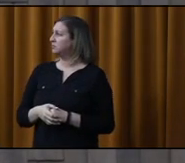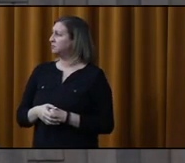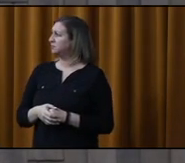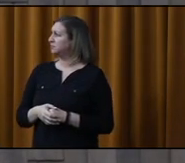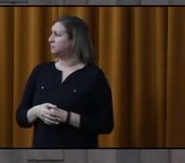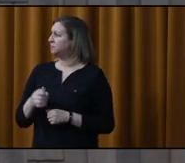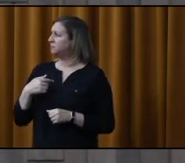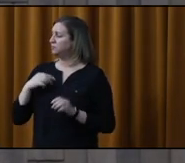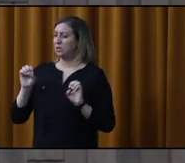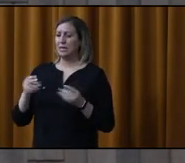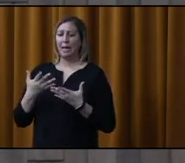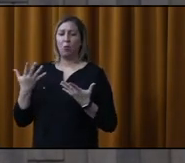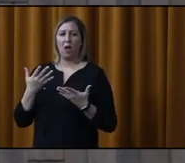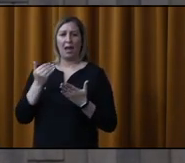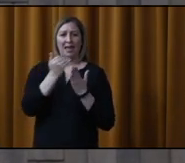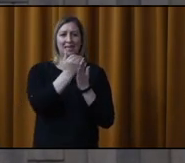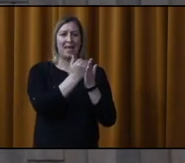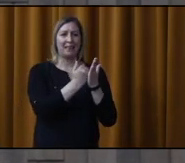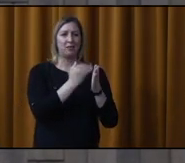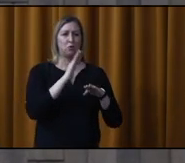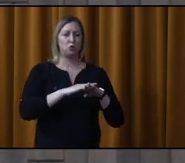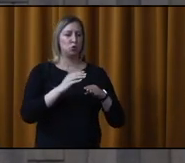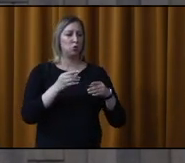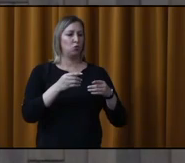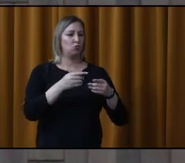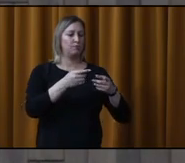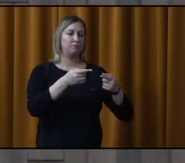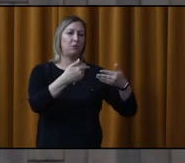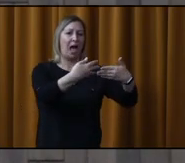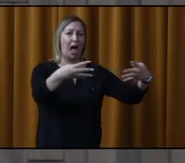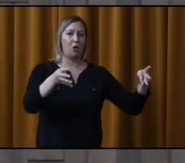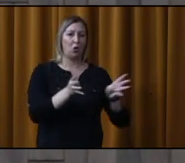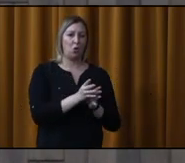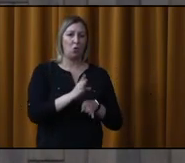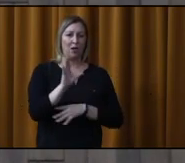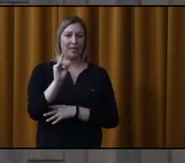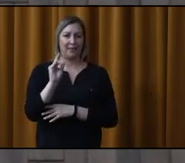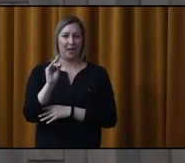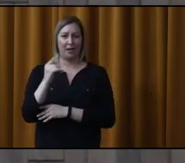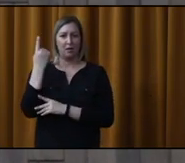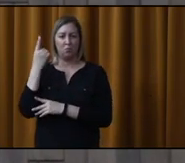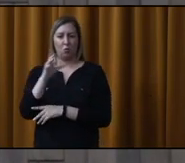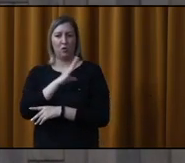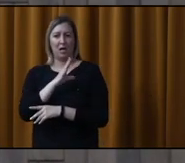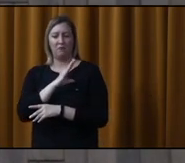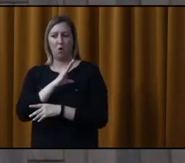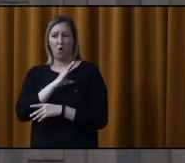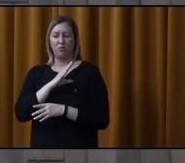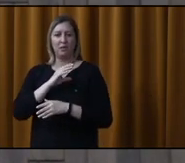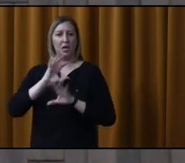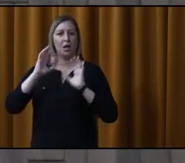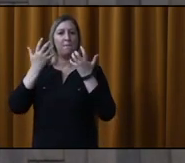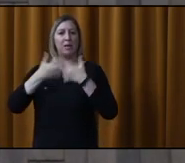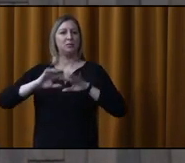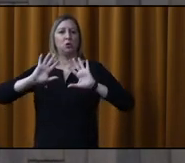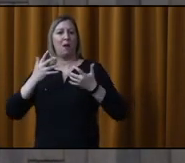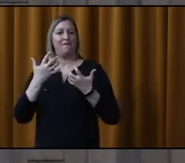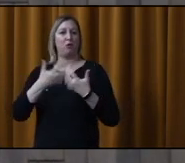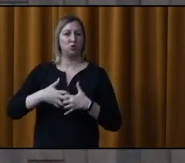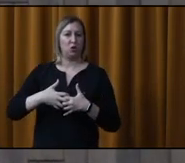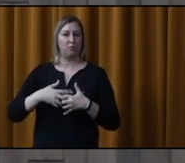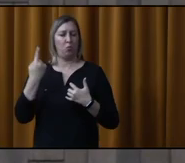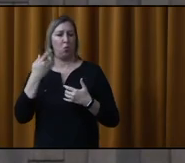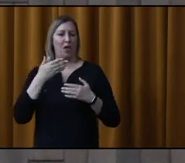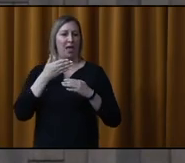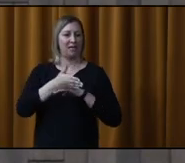On a créé un guide sur les enclos canins pour avoir des critères et avoir des mécanismes pour que ce soit accepté et